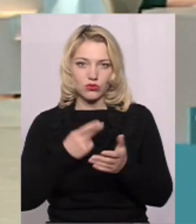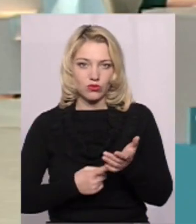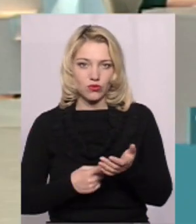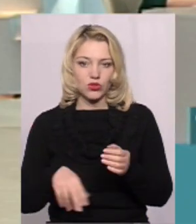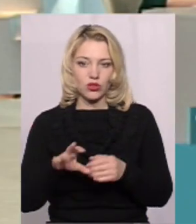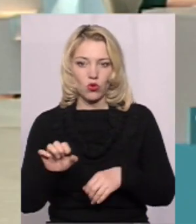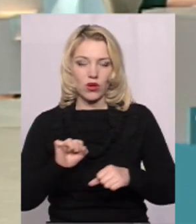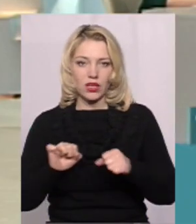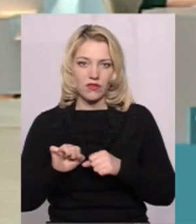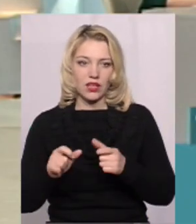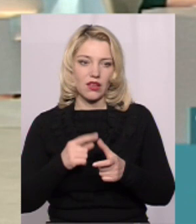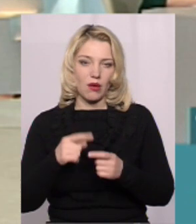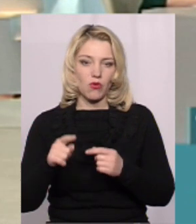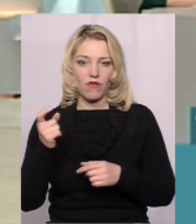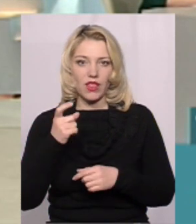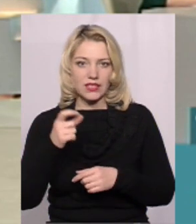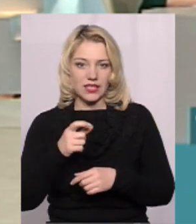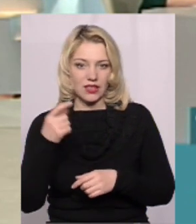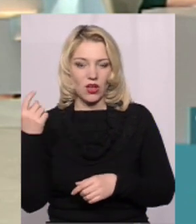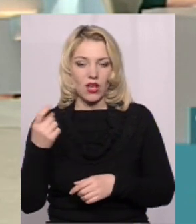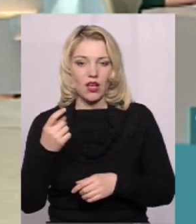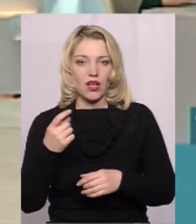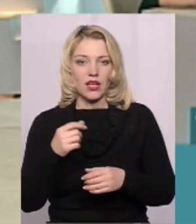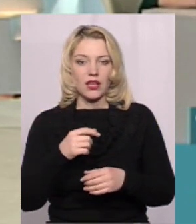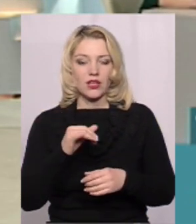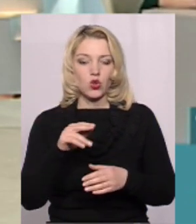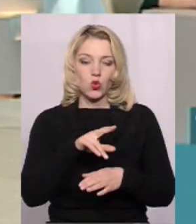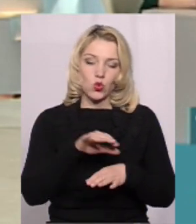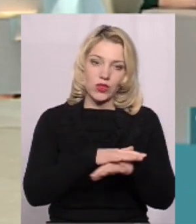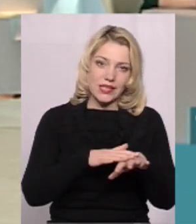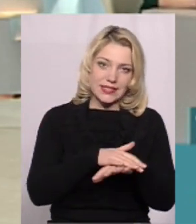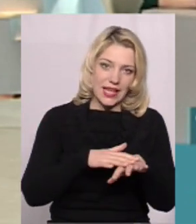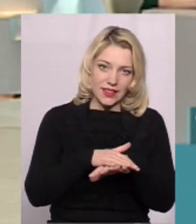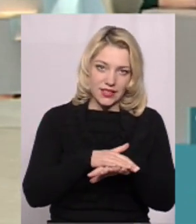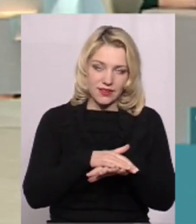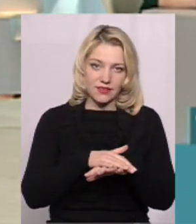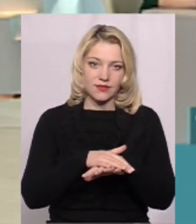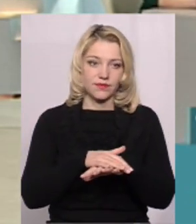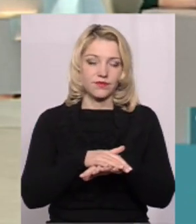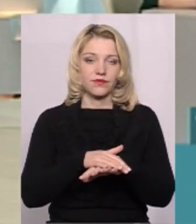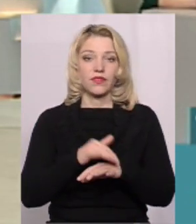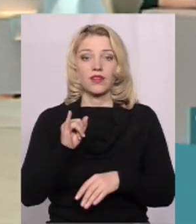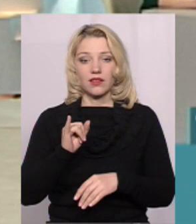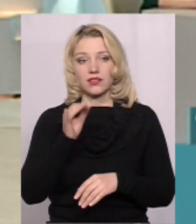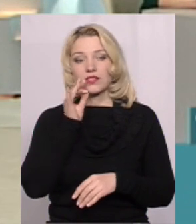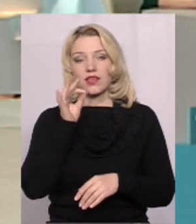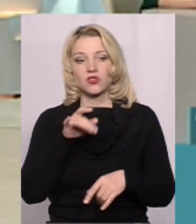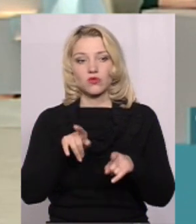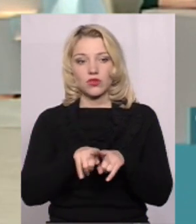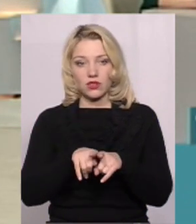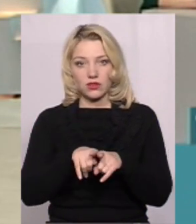керівників або власників свиного господарства, до населення І, скажімо так,